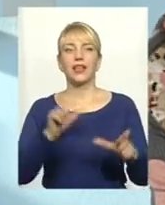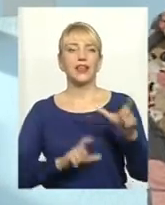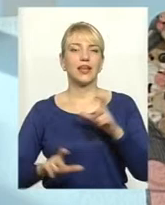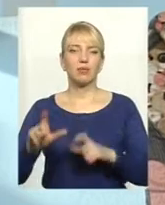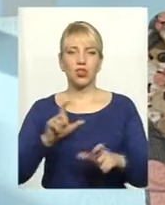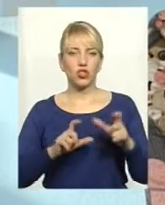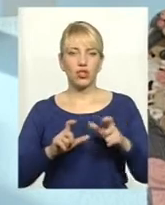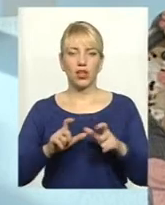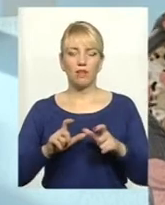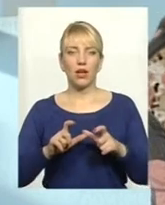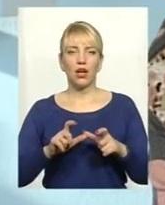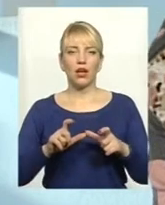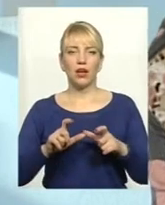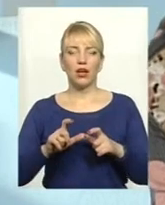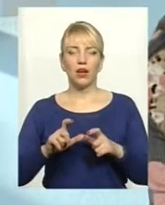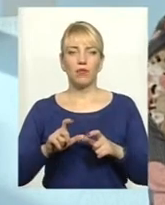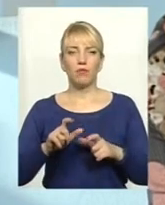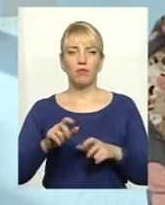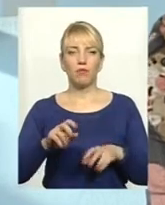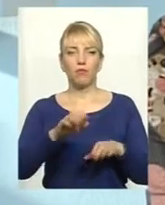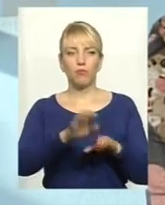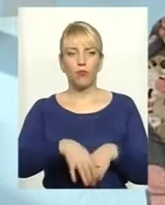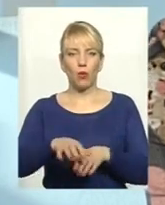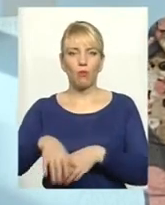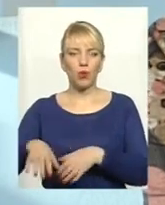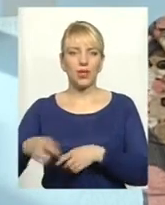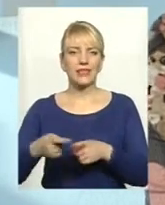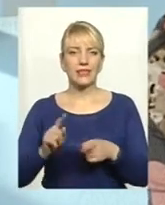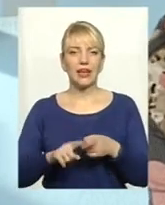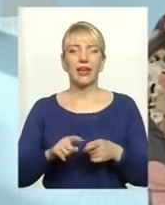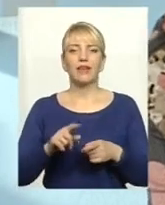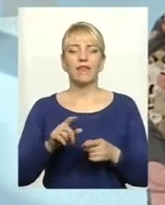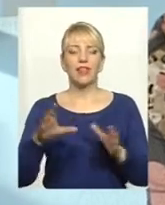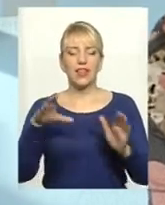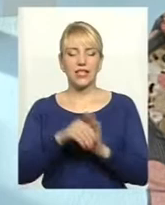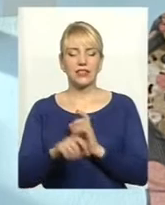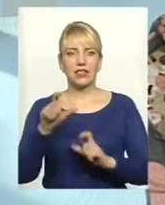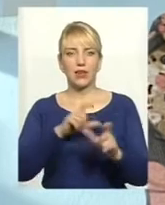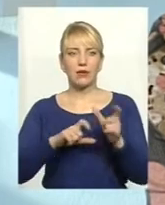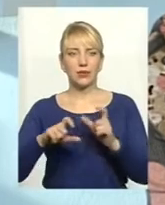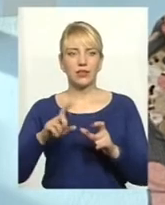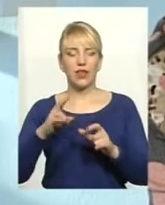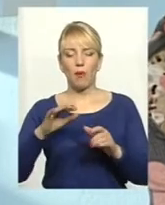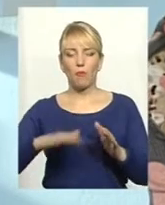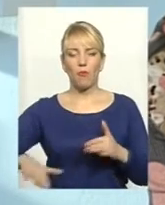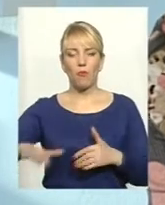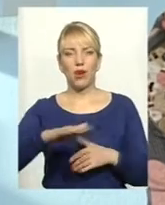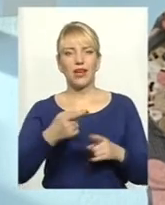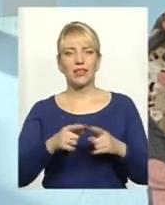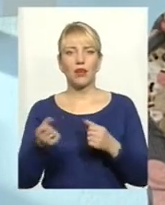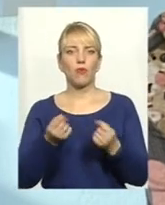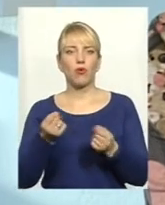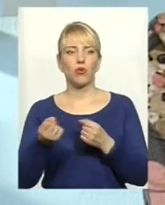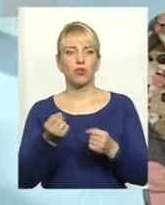прополка, так називається, це внесення гербіцидів на поля, взагалі інсектицидів, це боротьба